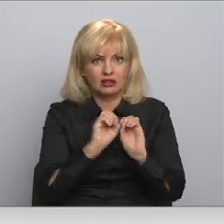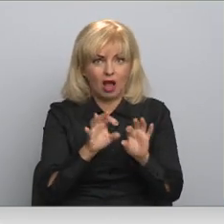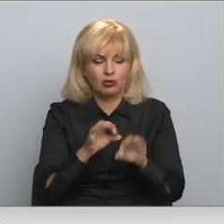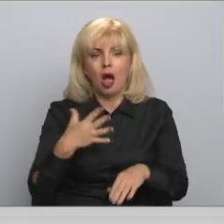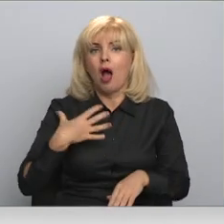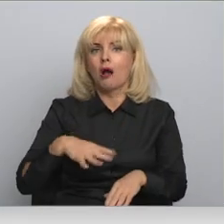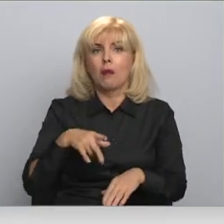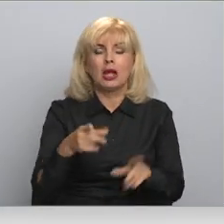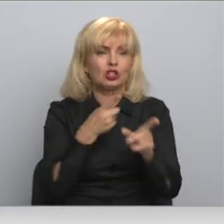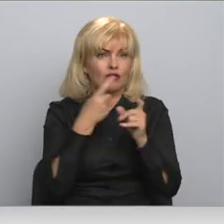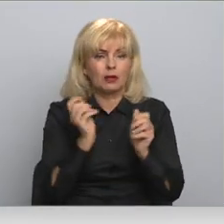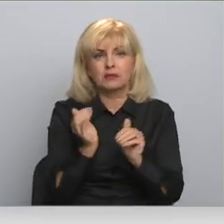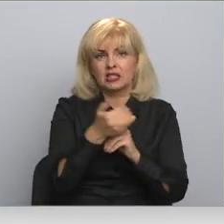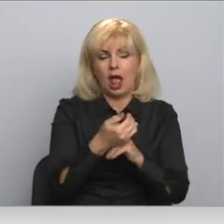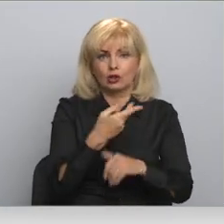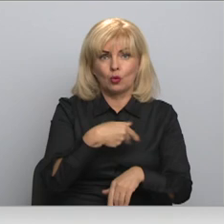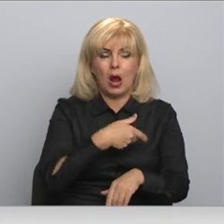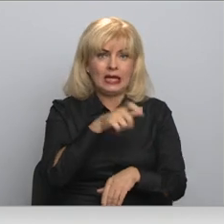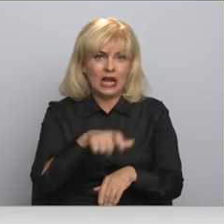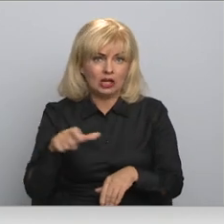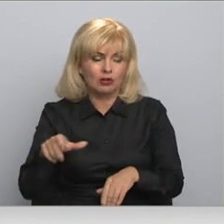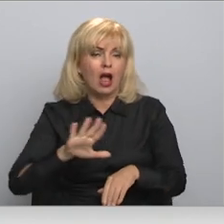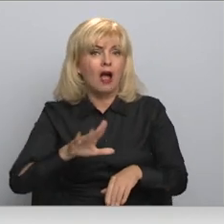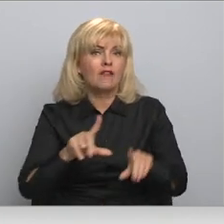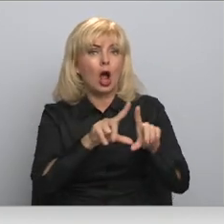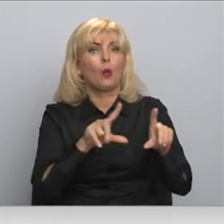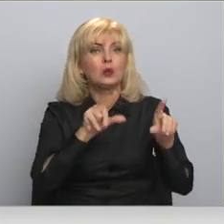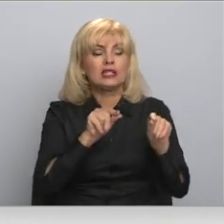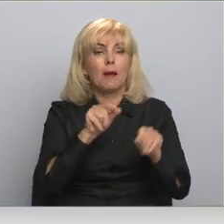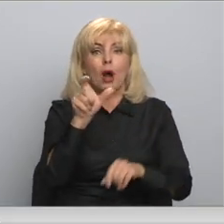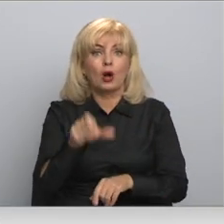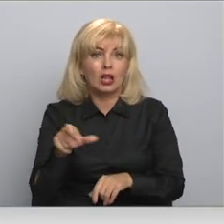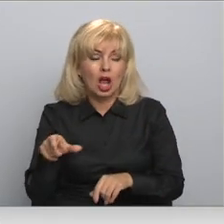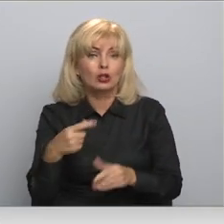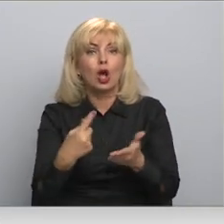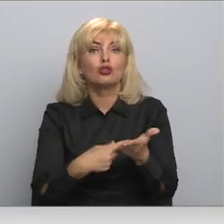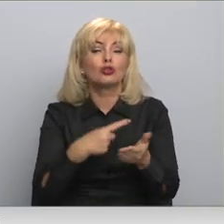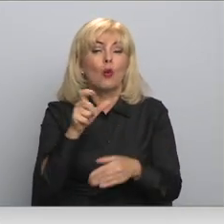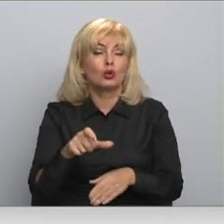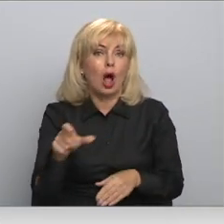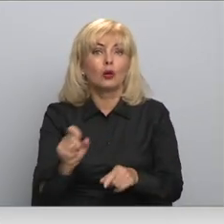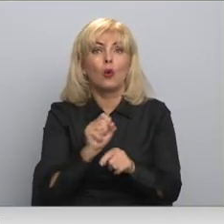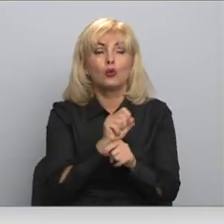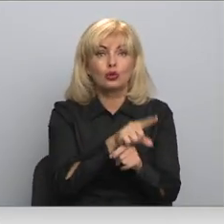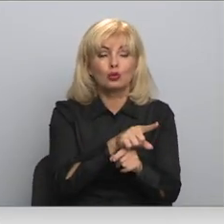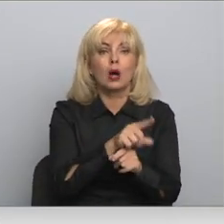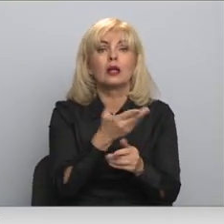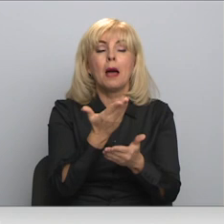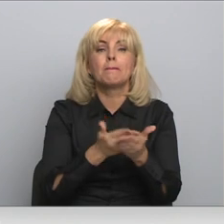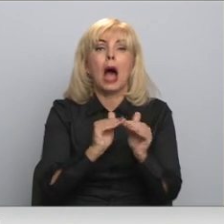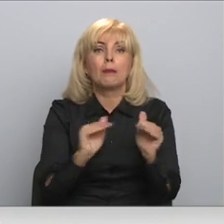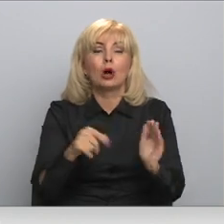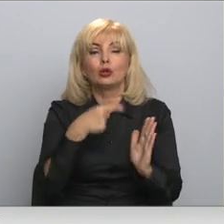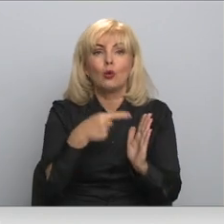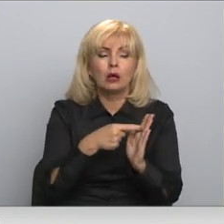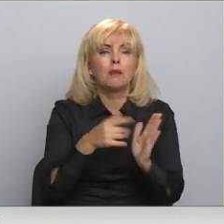informāciju slēpt no iedzīvotājiem vai uzņēmuma klientiem vai žurnālistiem, kuri uzdot pamatotas jautājumas, kas